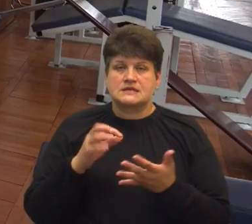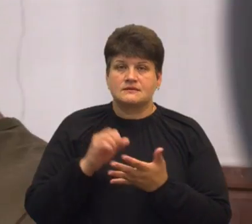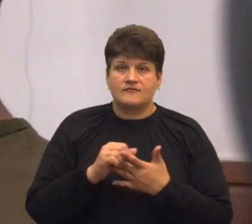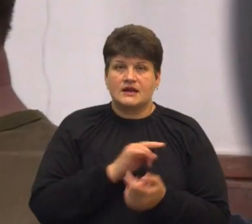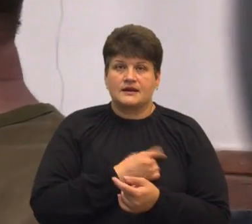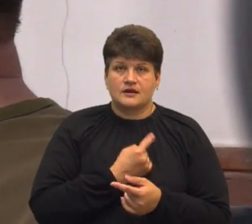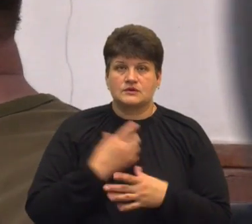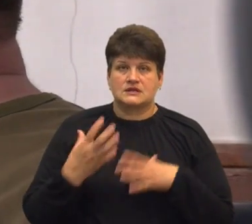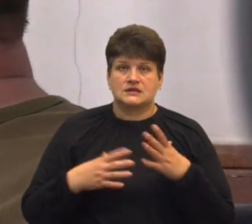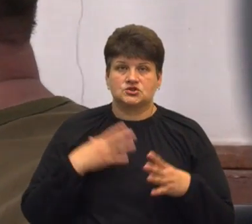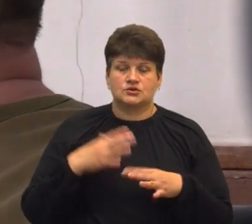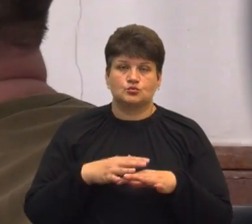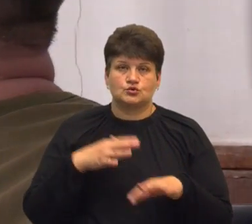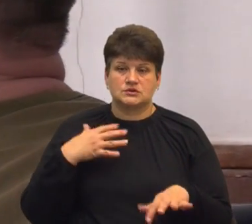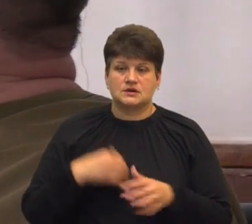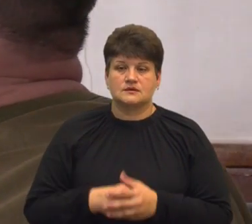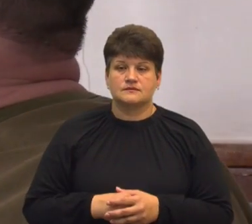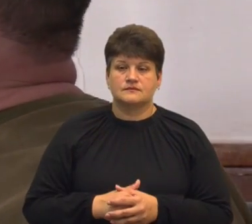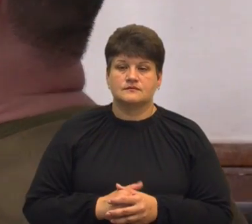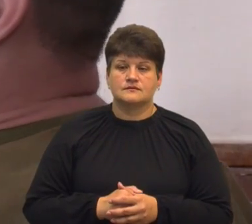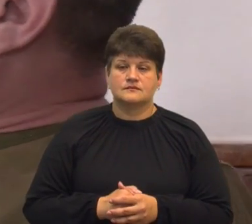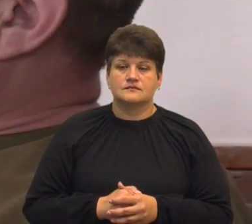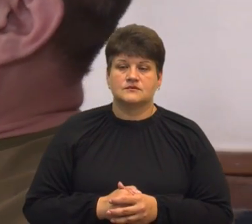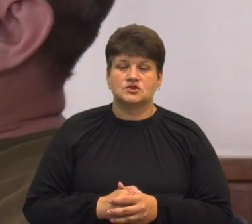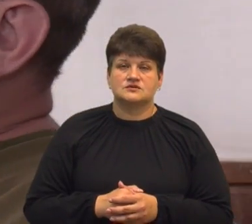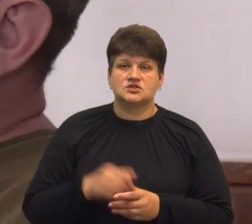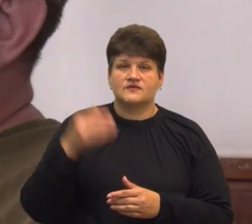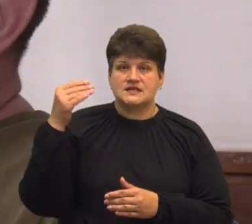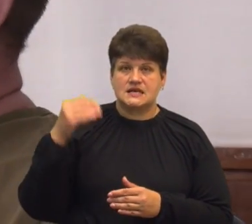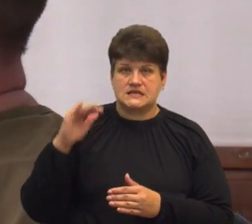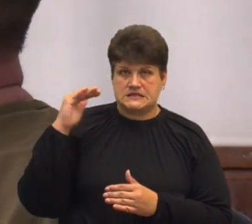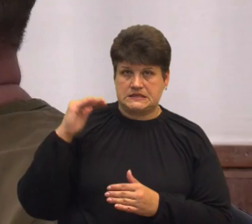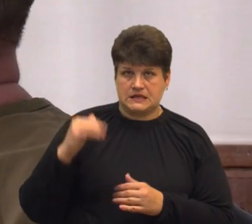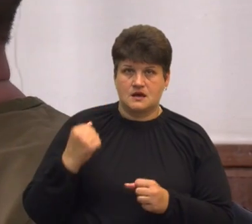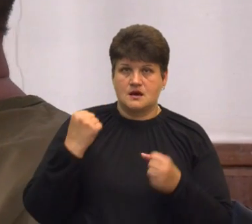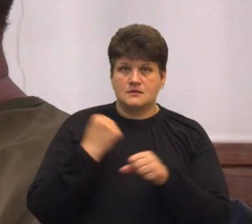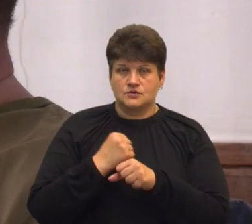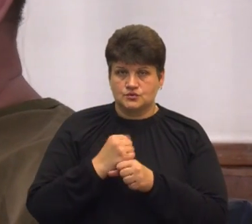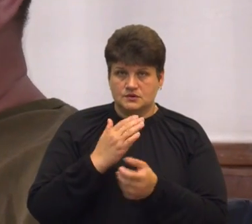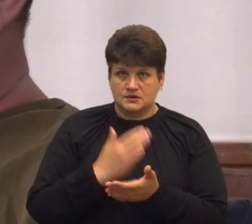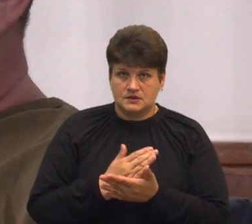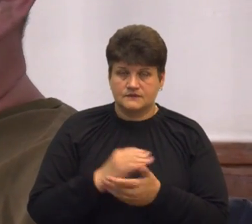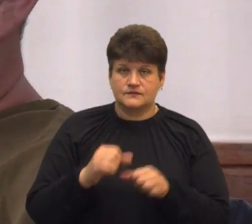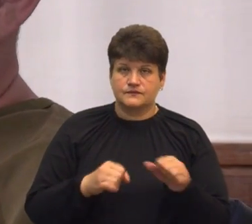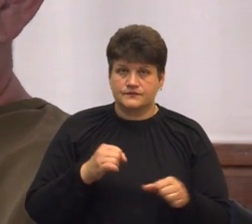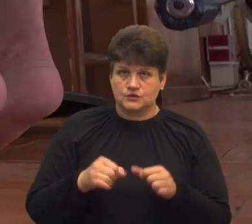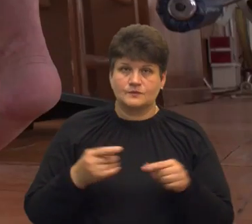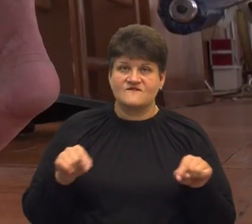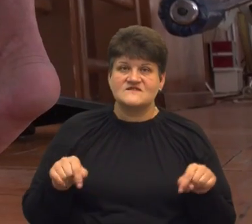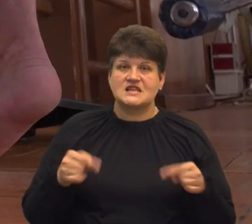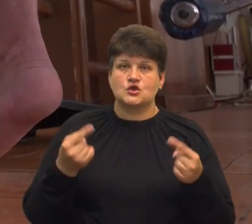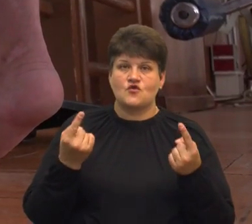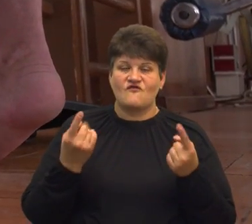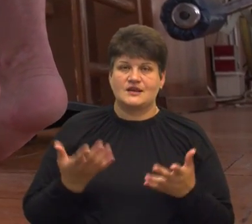залі. Велосипед на швидській стінці працюємо, щоб відновилася нога.